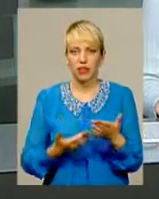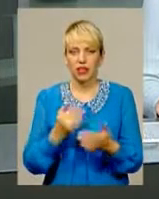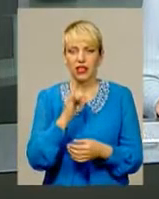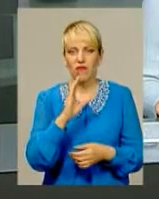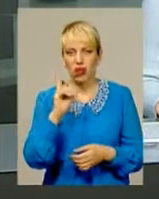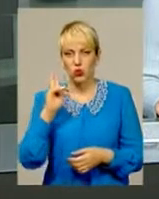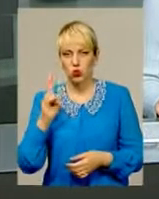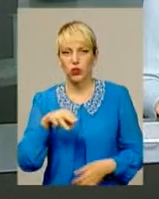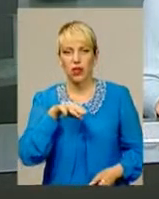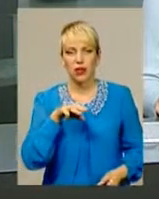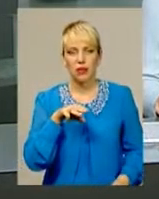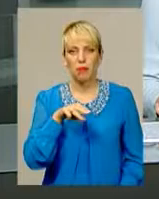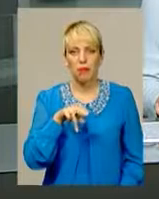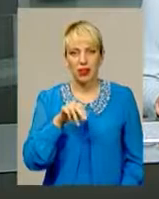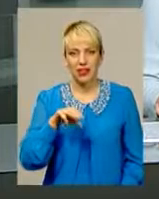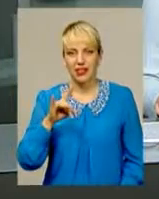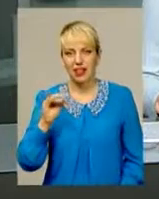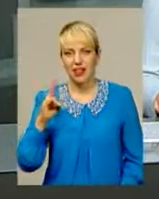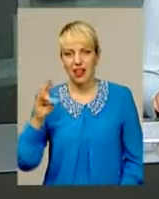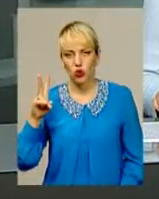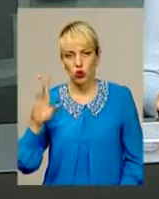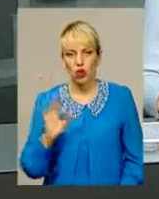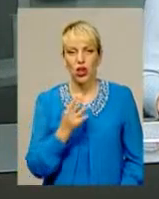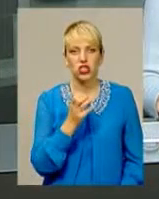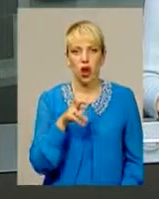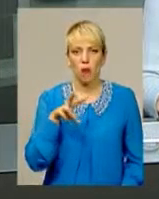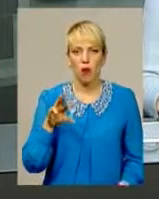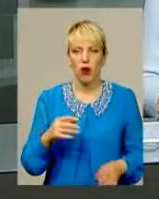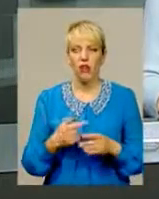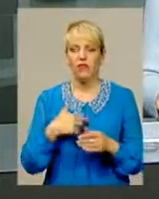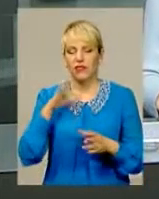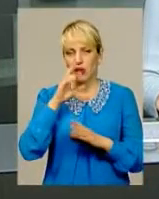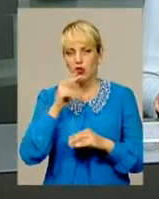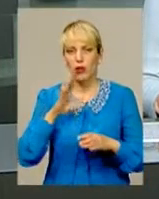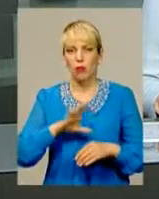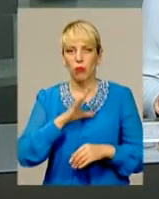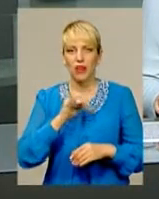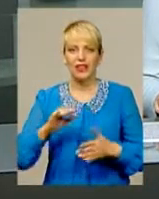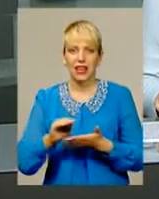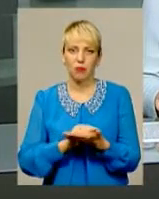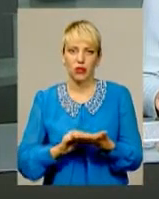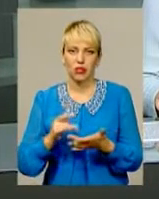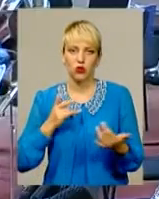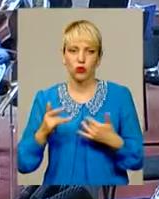Івасюка, Тараса Патриненка, Ігоря Шамо. Нам вже вдалося побувати на репетиції концерту.